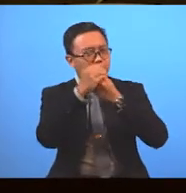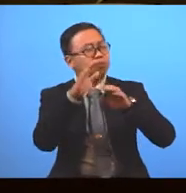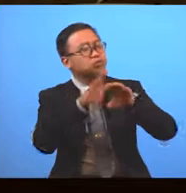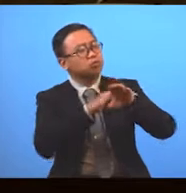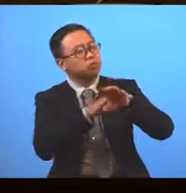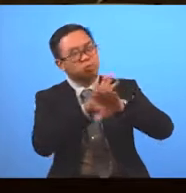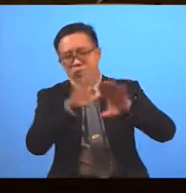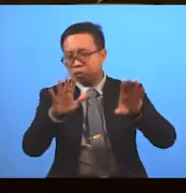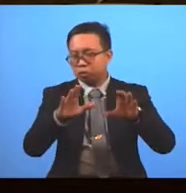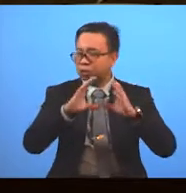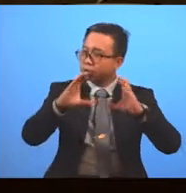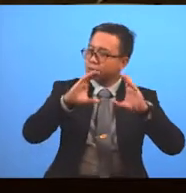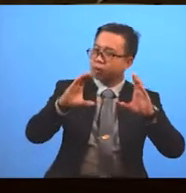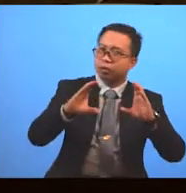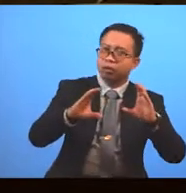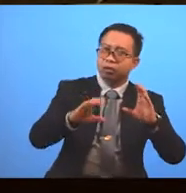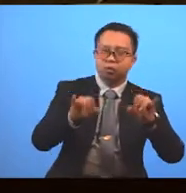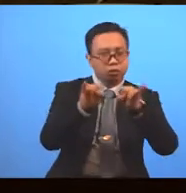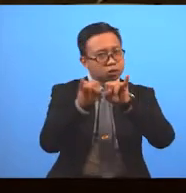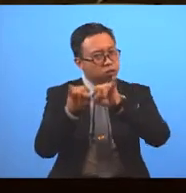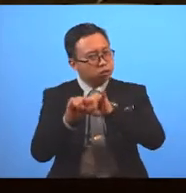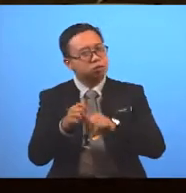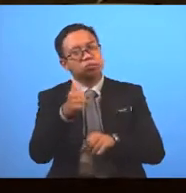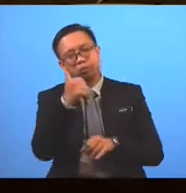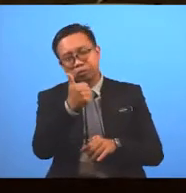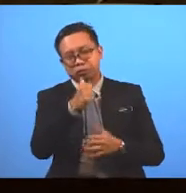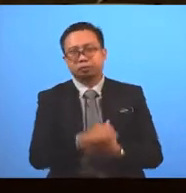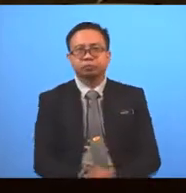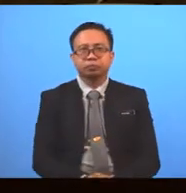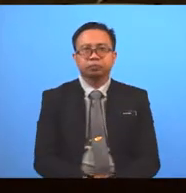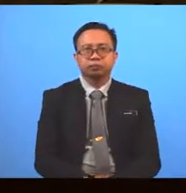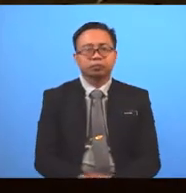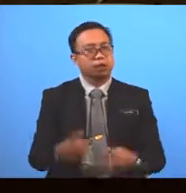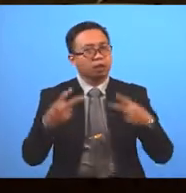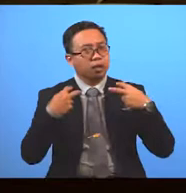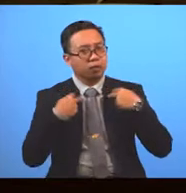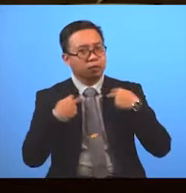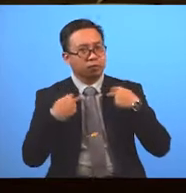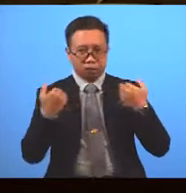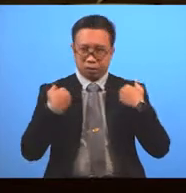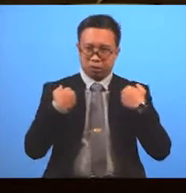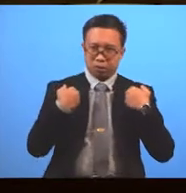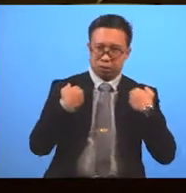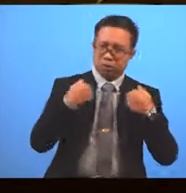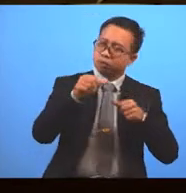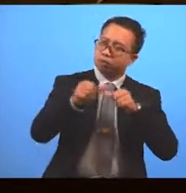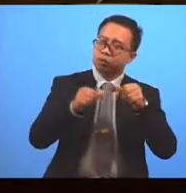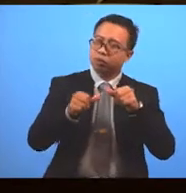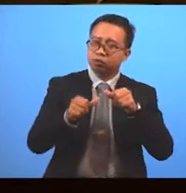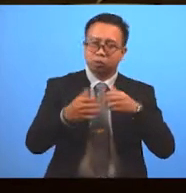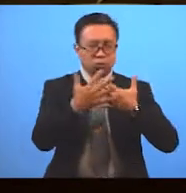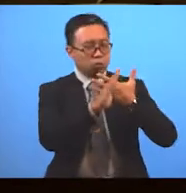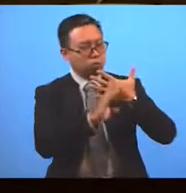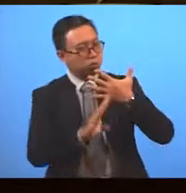slow Or too fast It was just right They have moments of suspense And danger